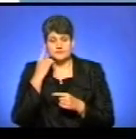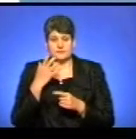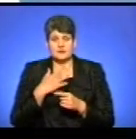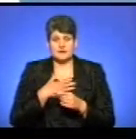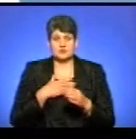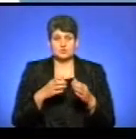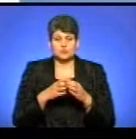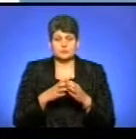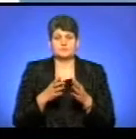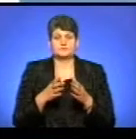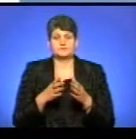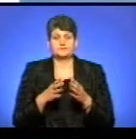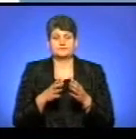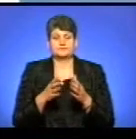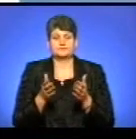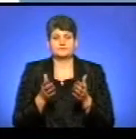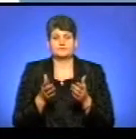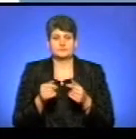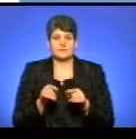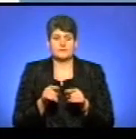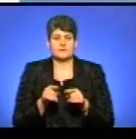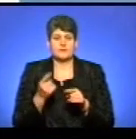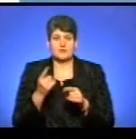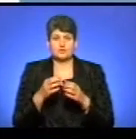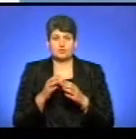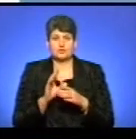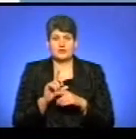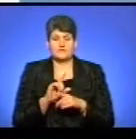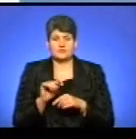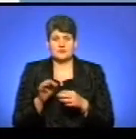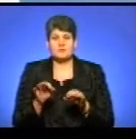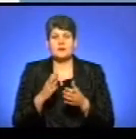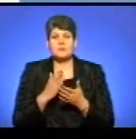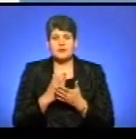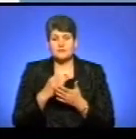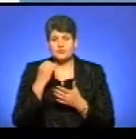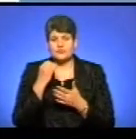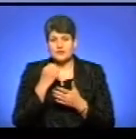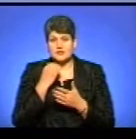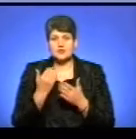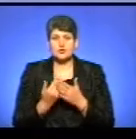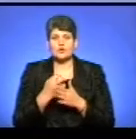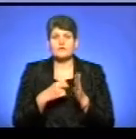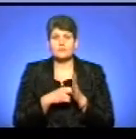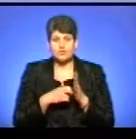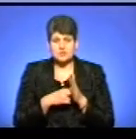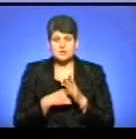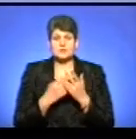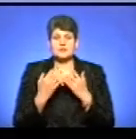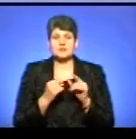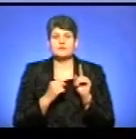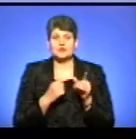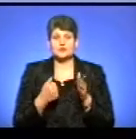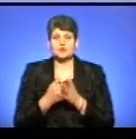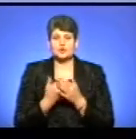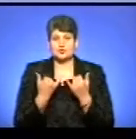нашу групу десь, так, що ми руки не пускаємо. Ми маємо вдячність новій пошті, оскільки вони до